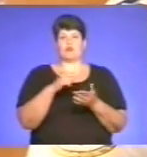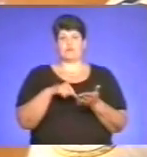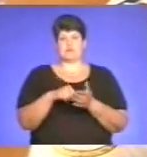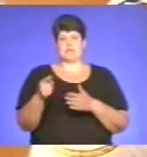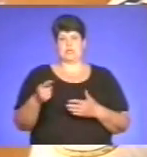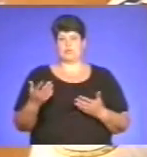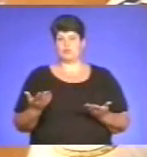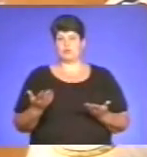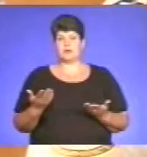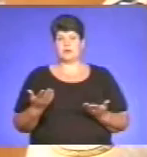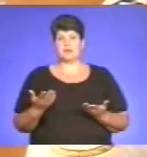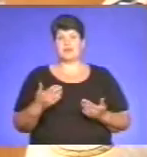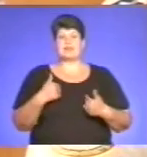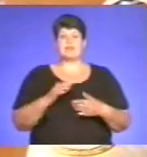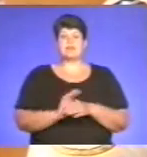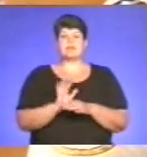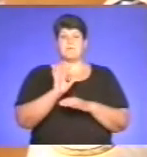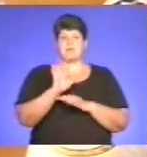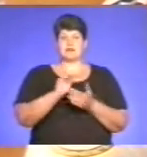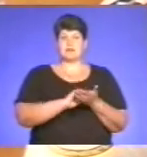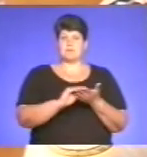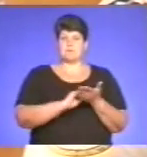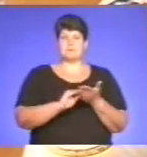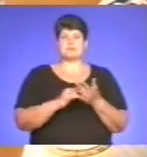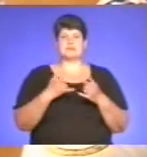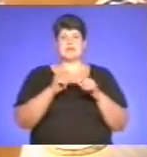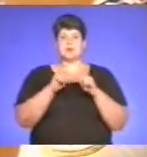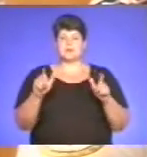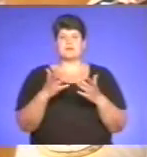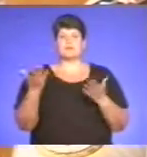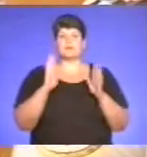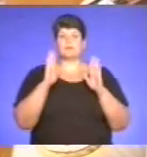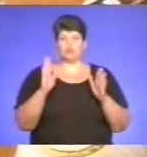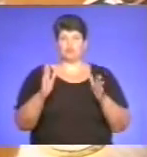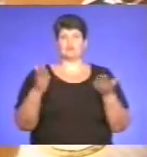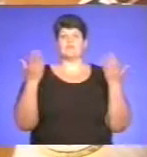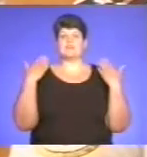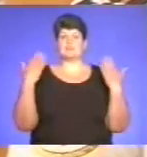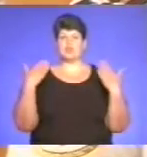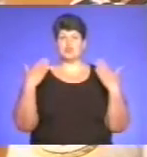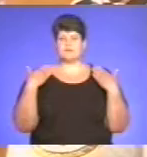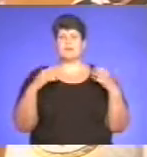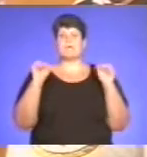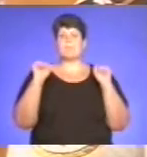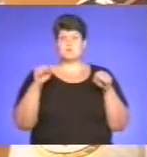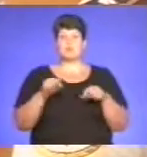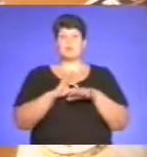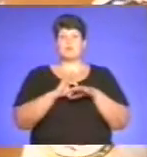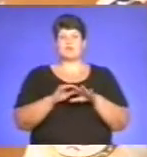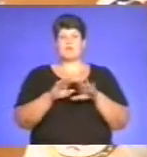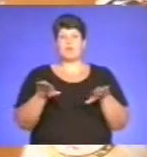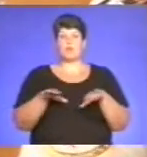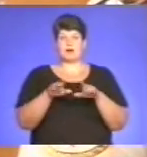направлені приписи для об'єктів, де будуть відпочивати і, можливо, проводити купання.